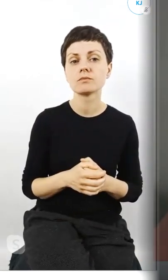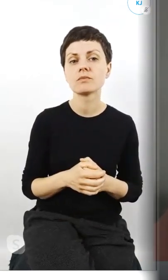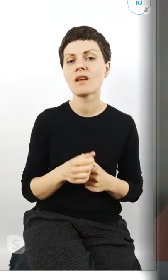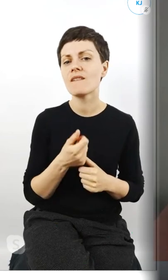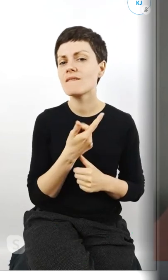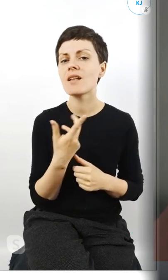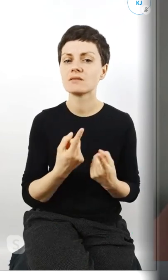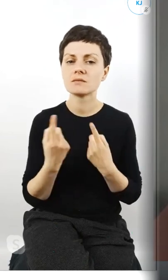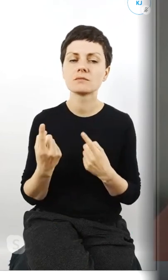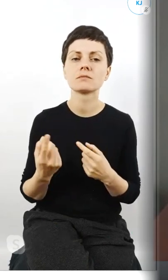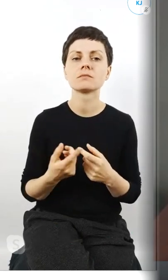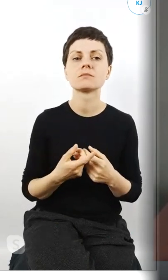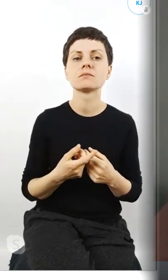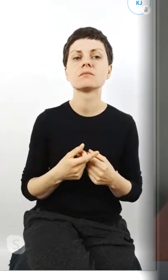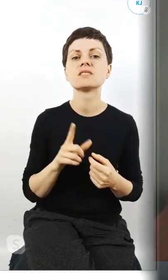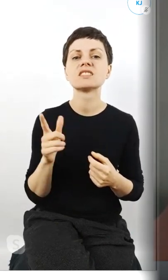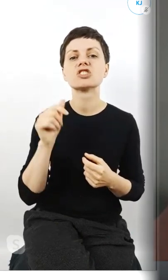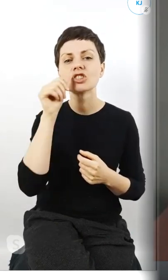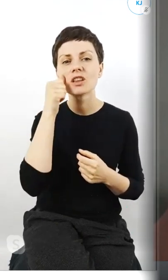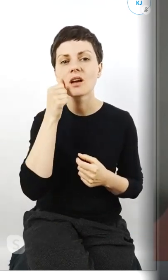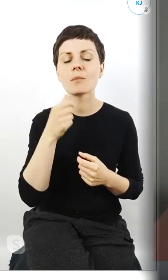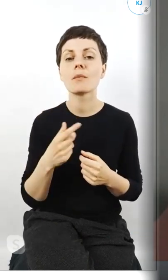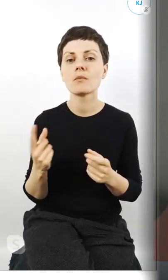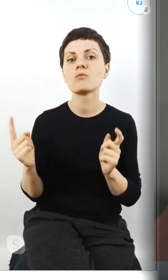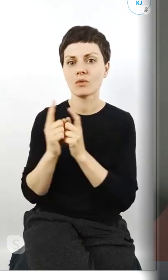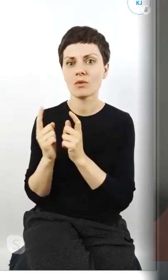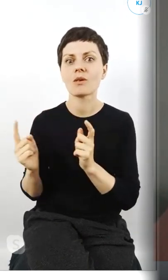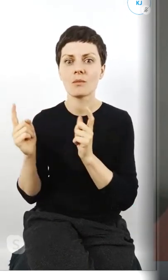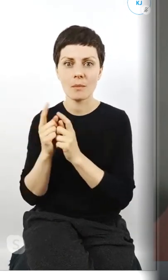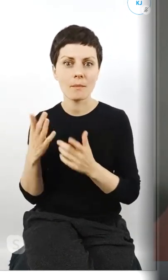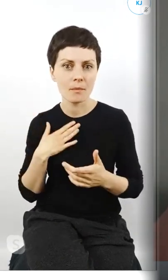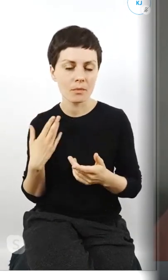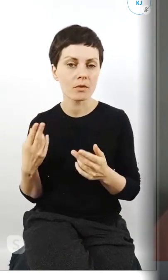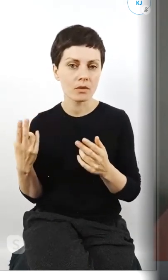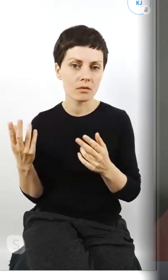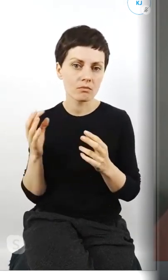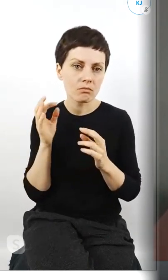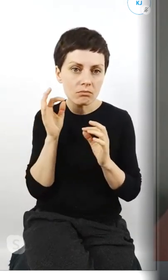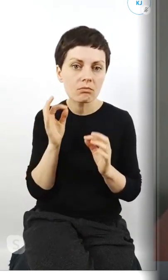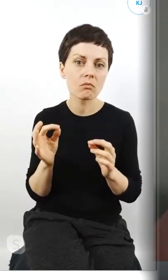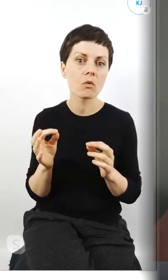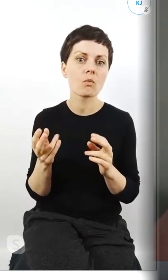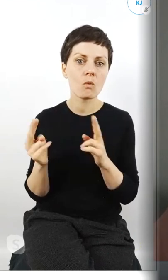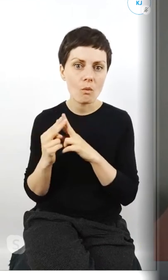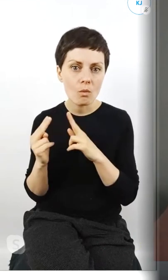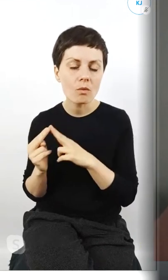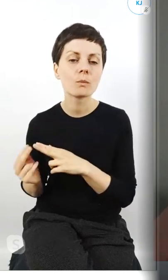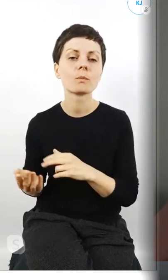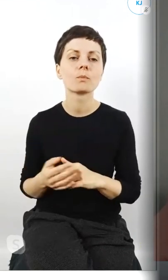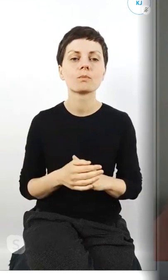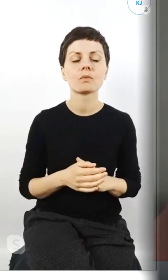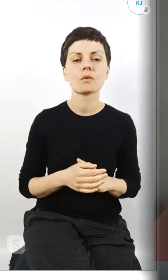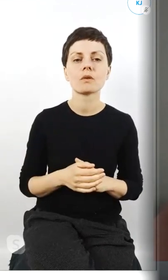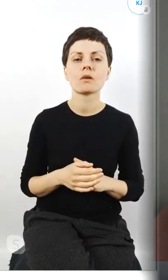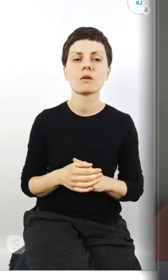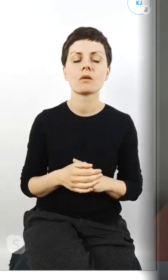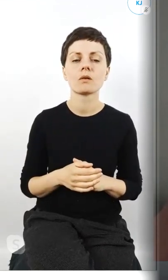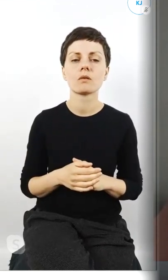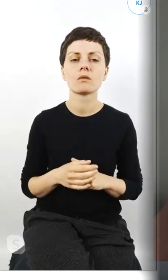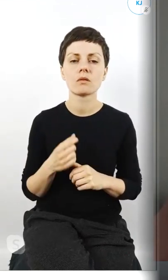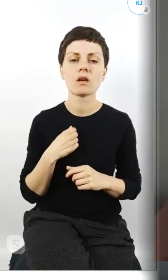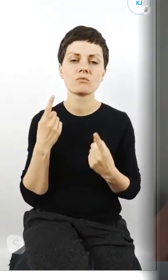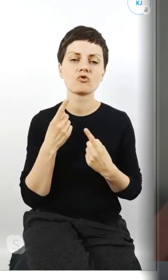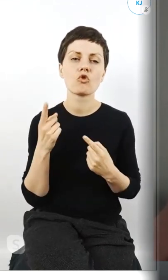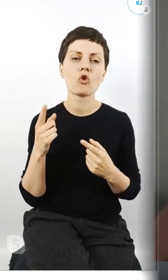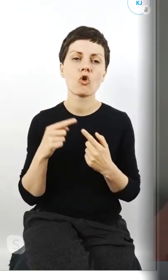przypadkach jakoś z naszymi dziadkami się stykamy mamy z nimi w miarę takie w porządku kontakty i właśnie myślę że to może nas